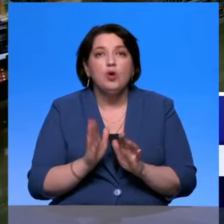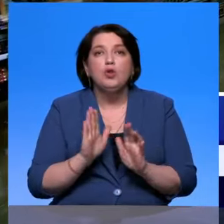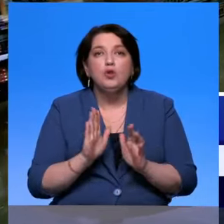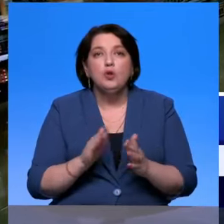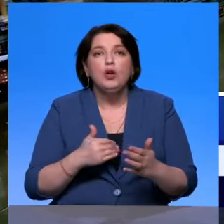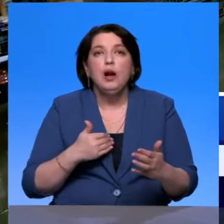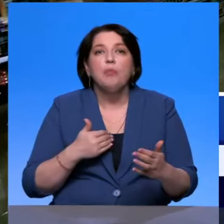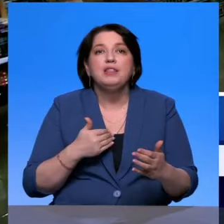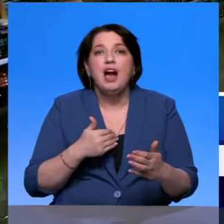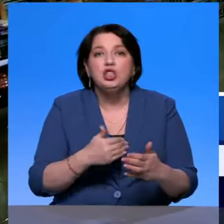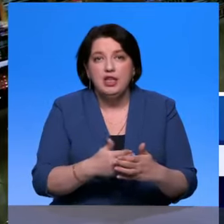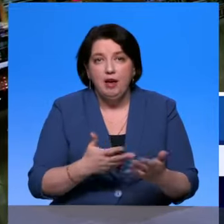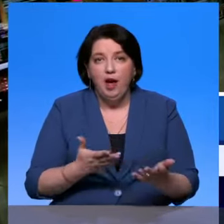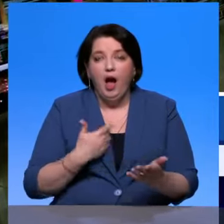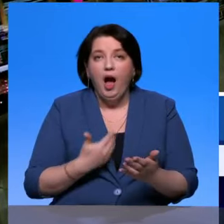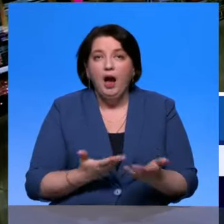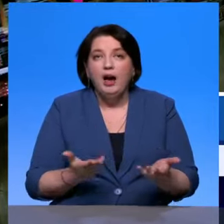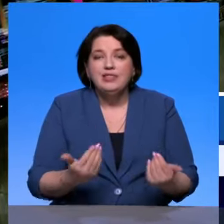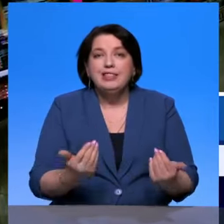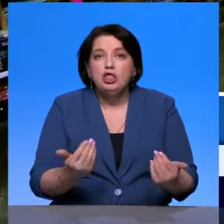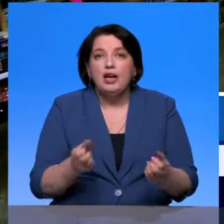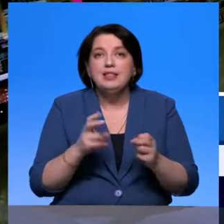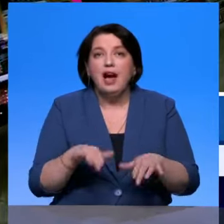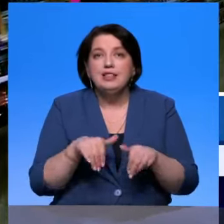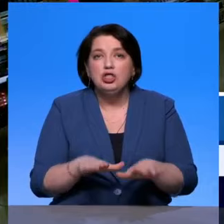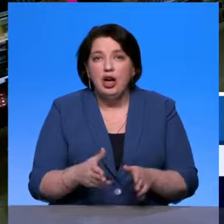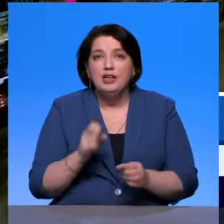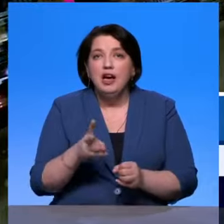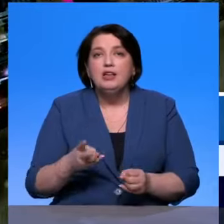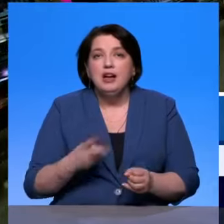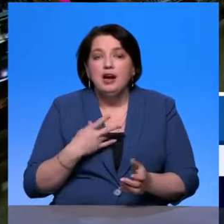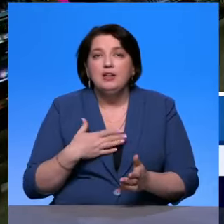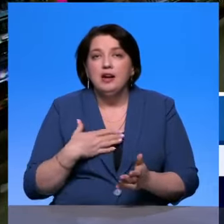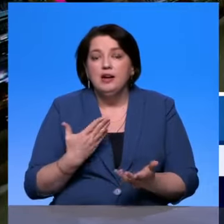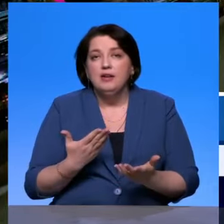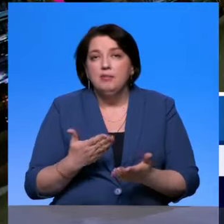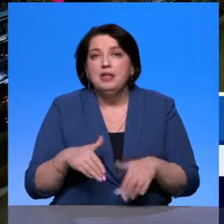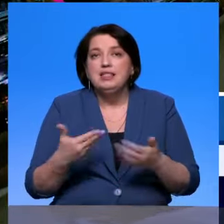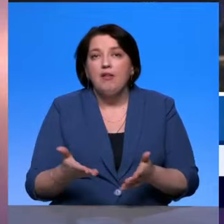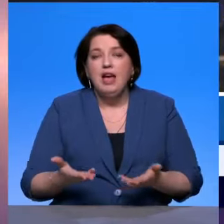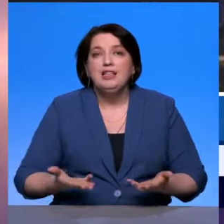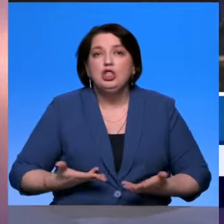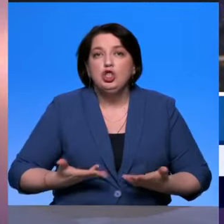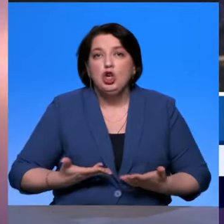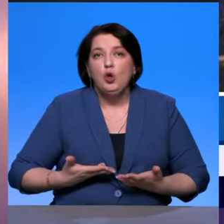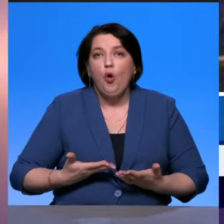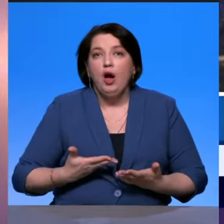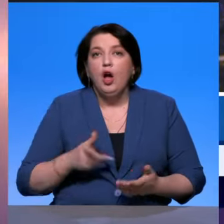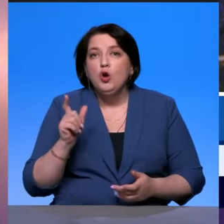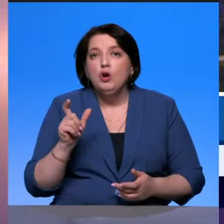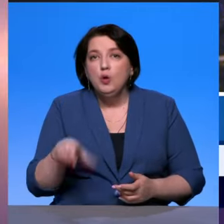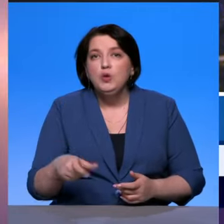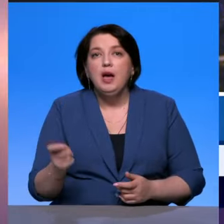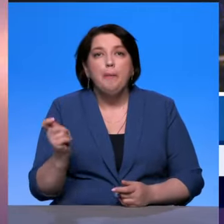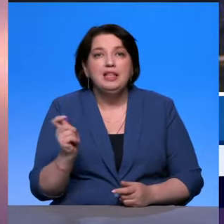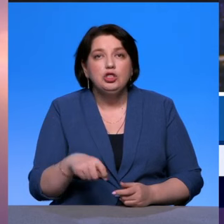прежде, вот вы сейчас как решаете? Как вы размещаете людей, которые к вам приезжают из других регионов? В чем вы им помогаете? А